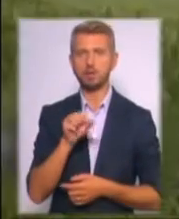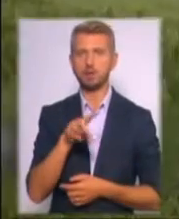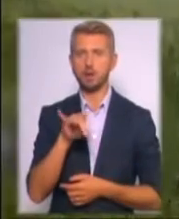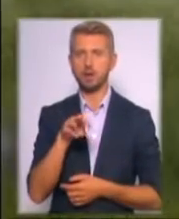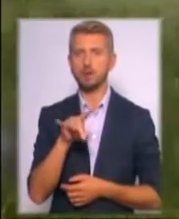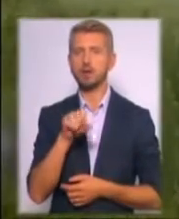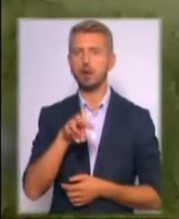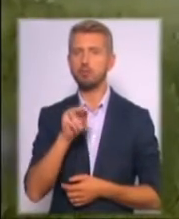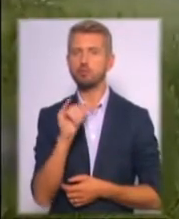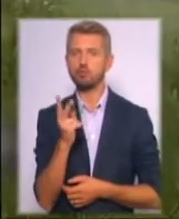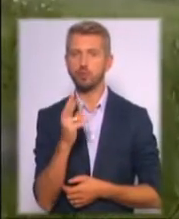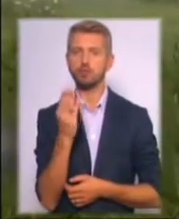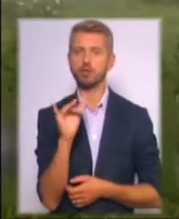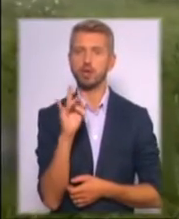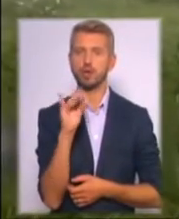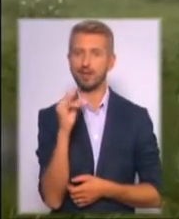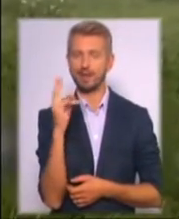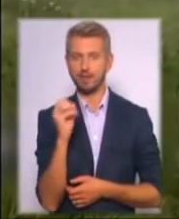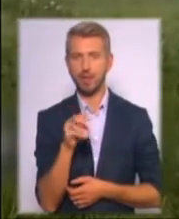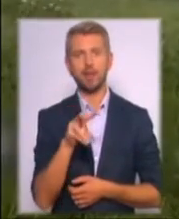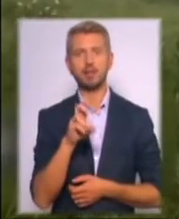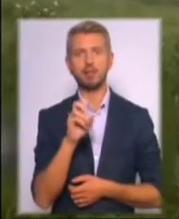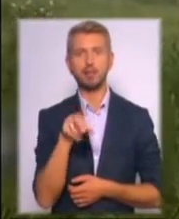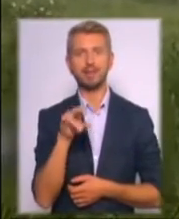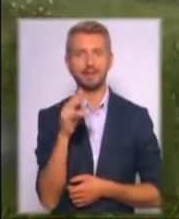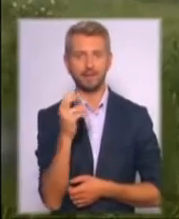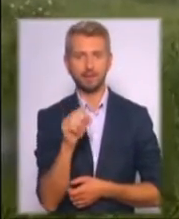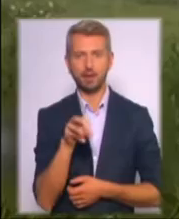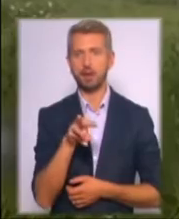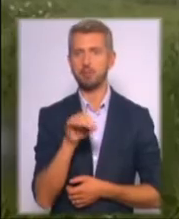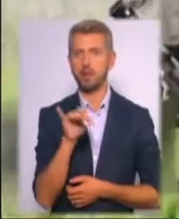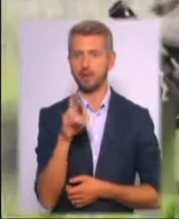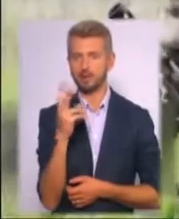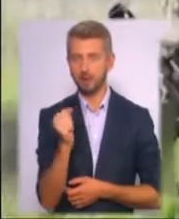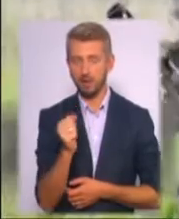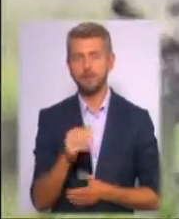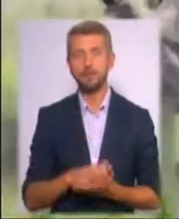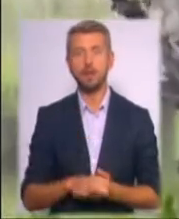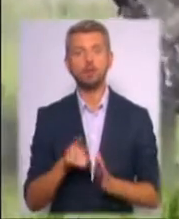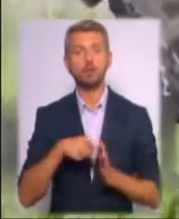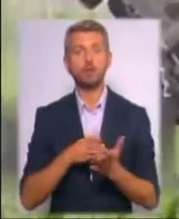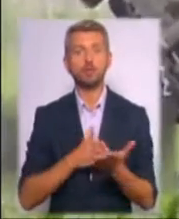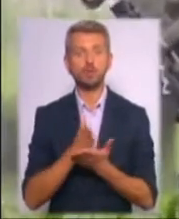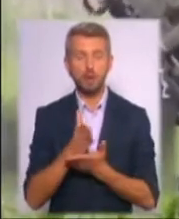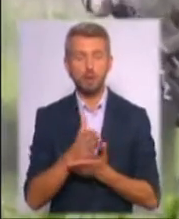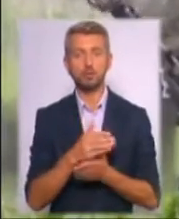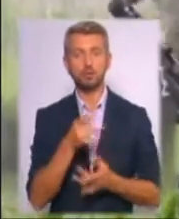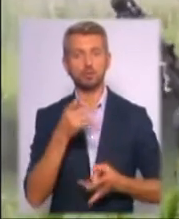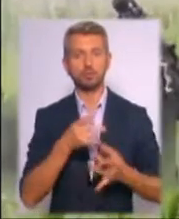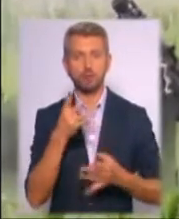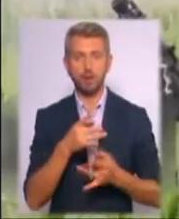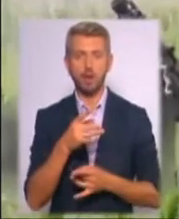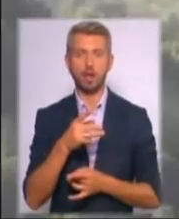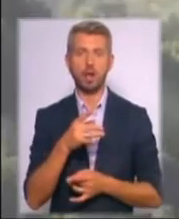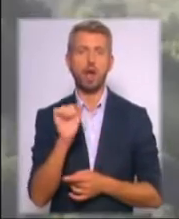Широкиному, Лебединському та Мар'їнці. Донецький напрямок зазнає потужних ударів в районі Авдіївки, Зайцевого, Піскі у Світлодарської дуги.